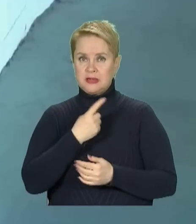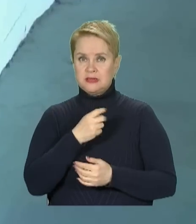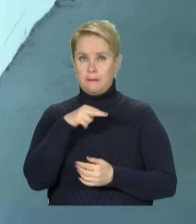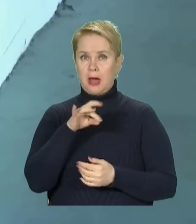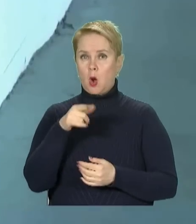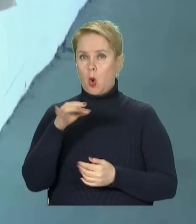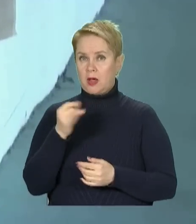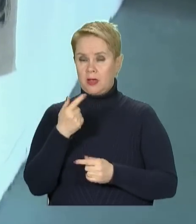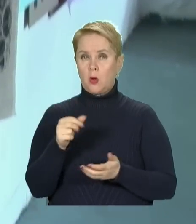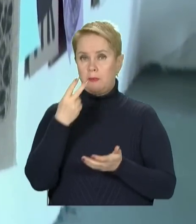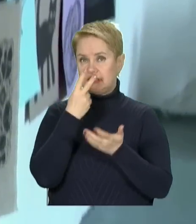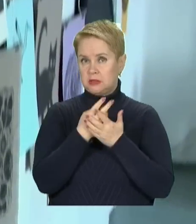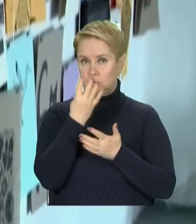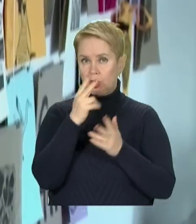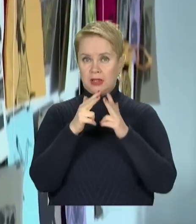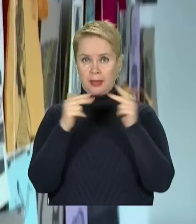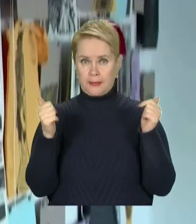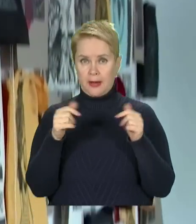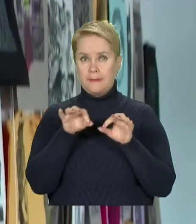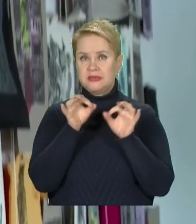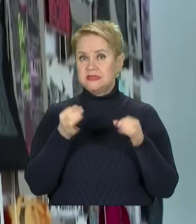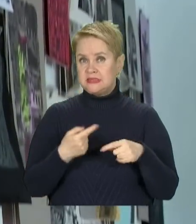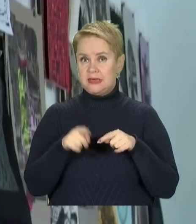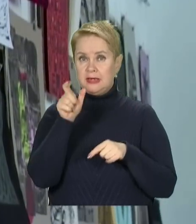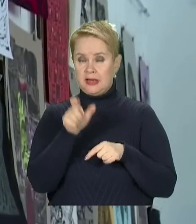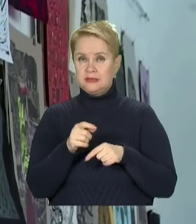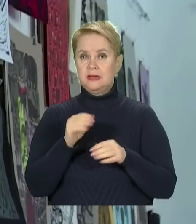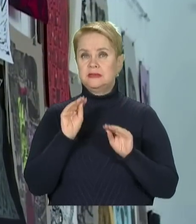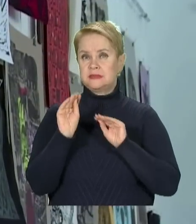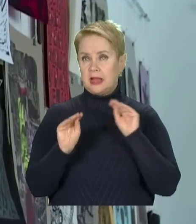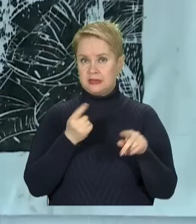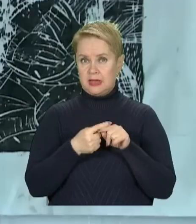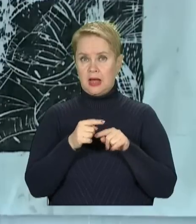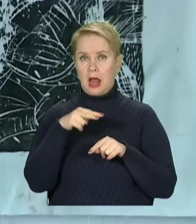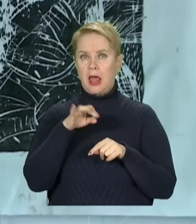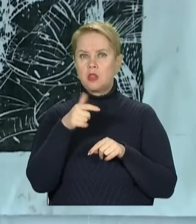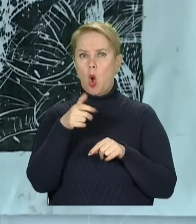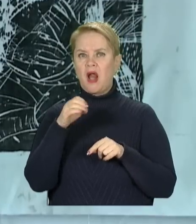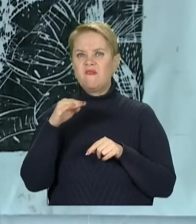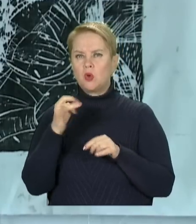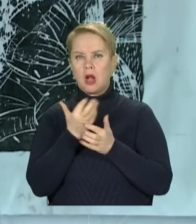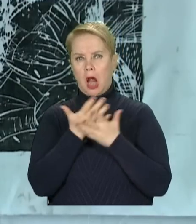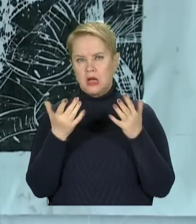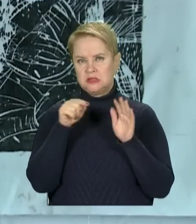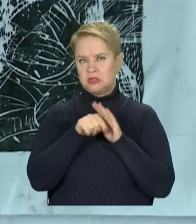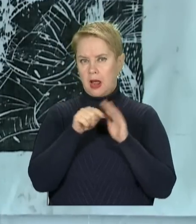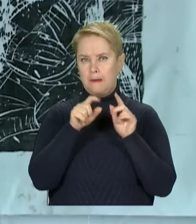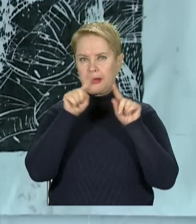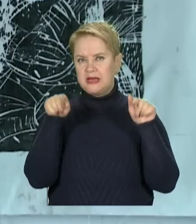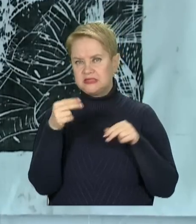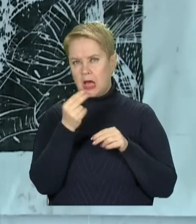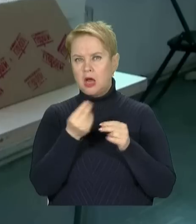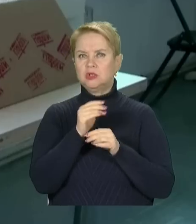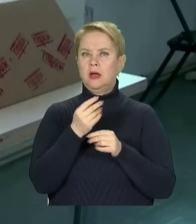пороги». Її представляють четверо дніпровських міців. Експозицію складають ліногравюри різних жанрів – це пейзажі,